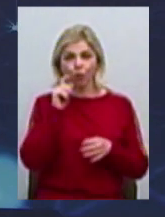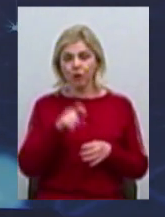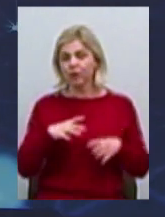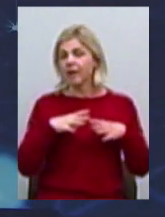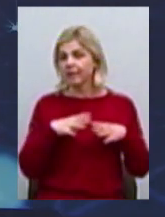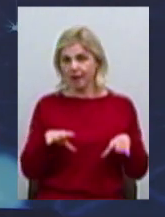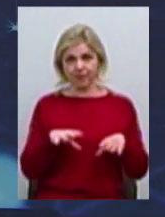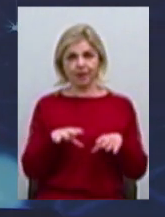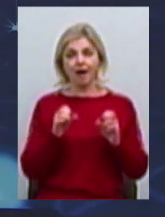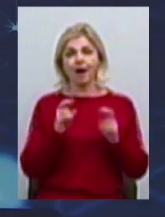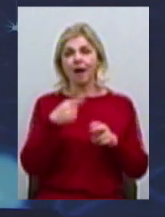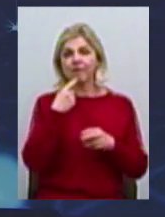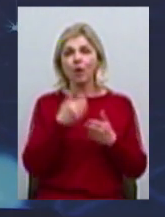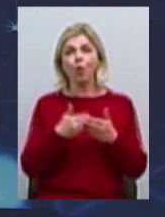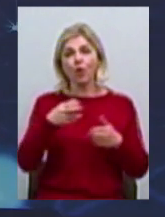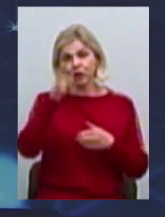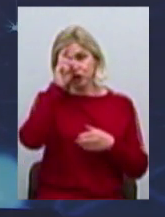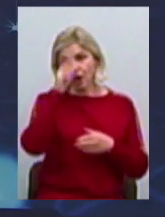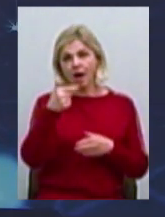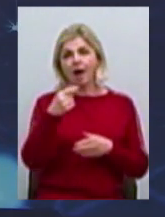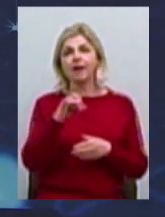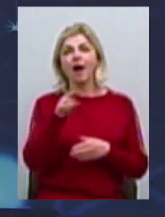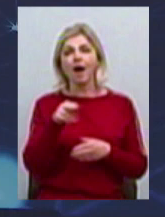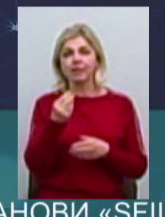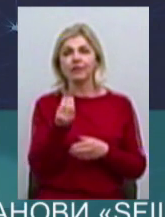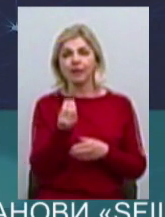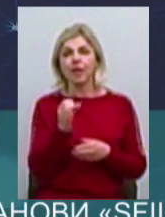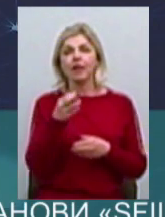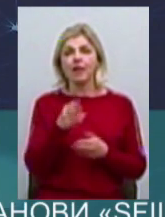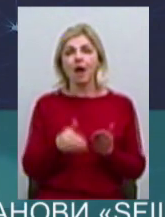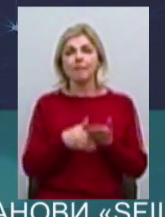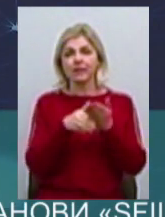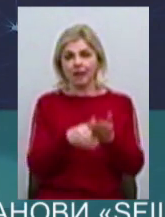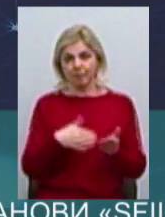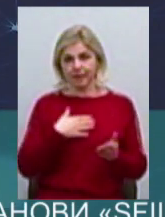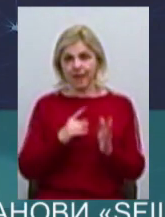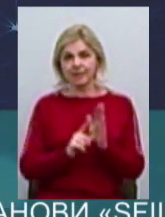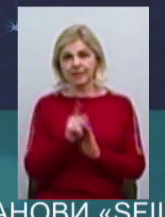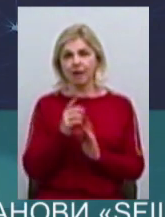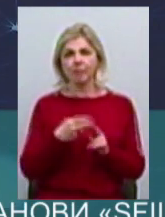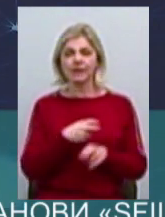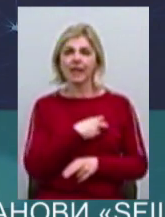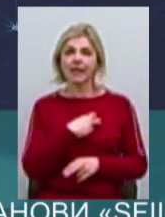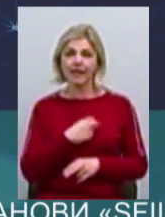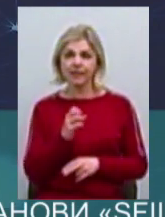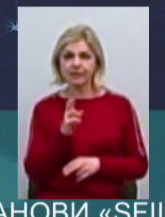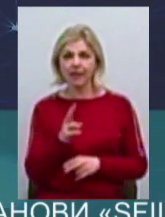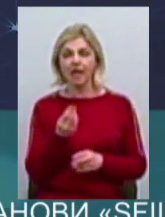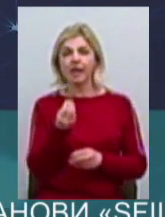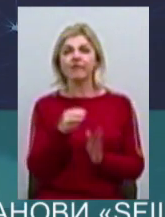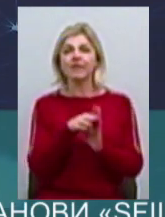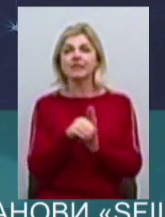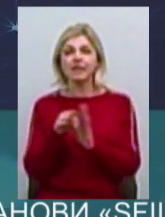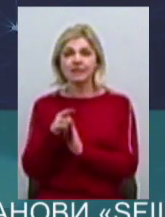як кажуть, від держави грантових коштів для підтримки наших стартапів, а ми знаємо, що стартапи – це ризикові інвестиції.